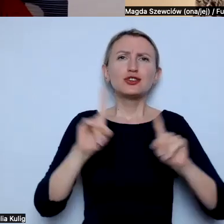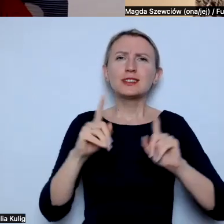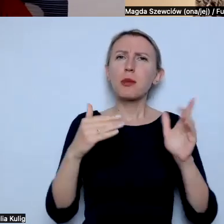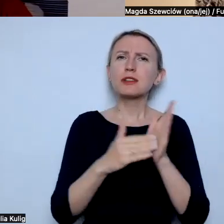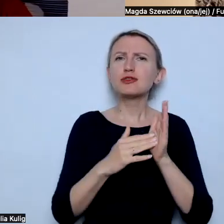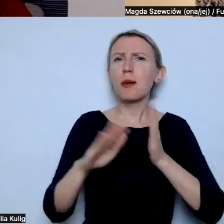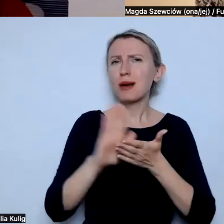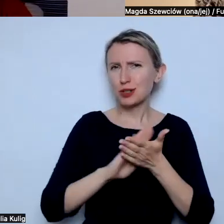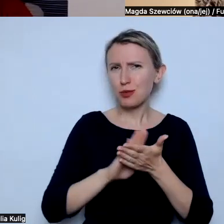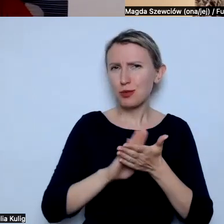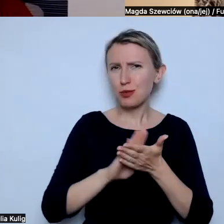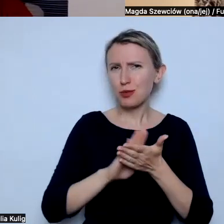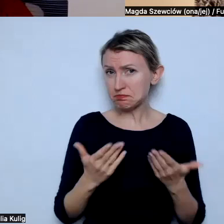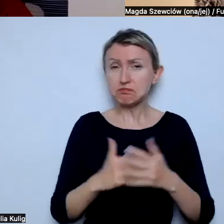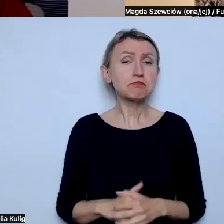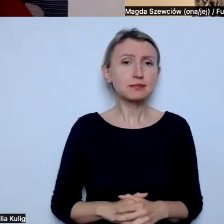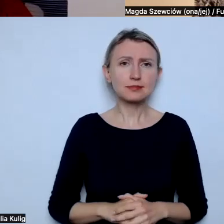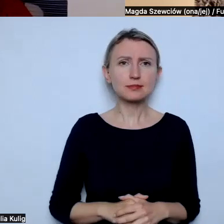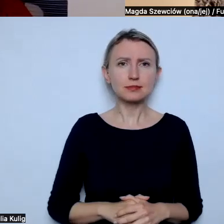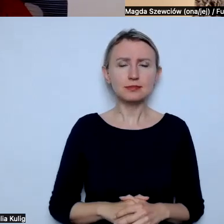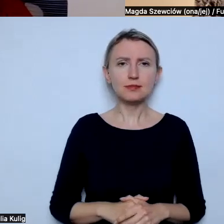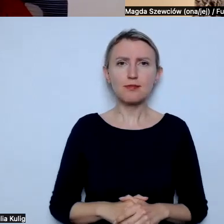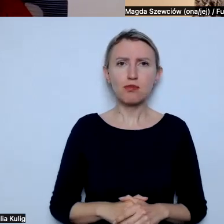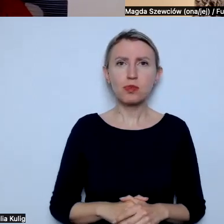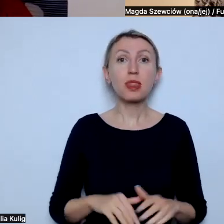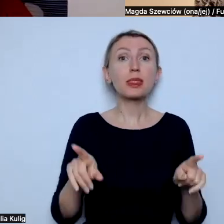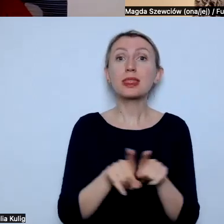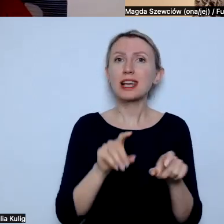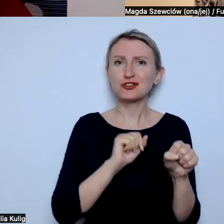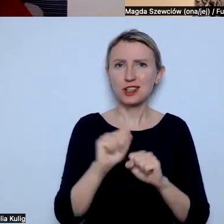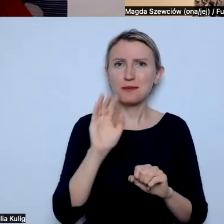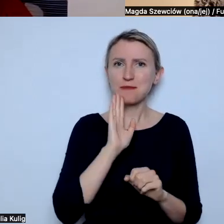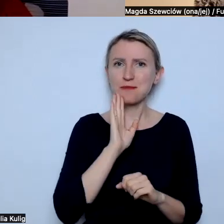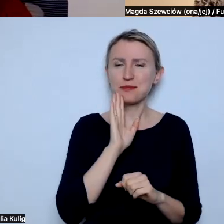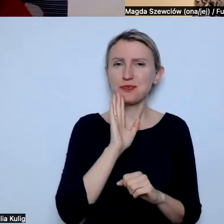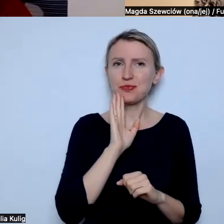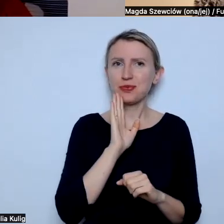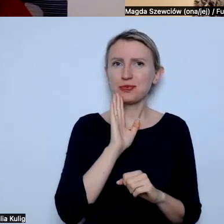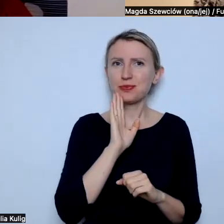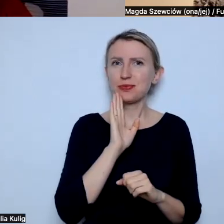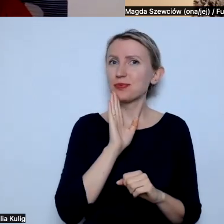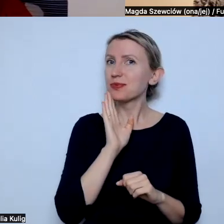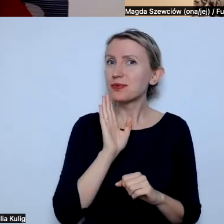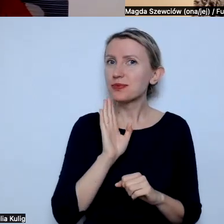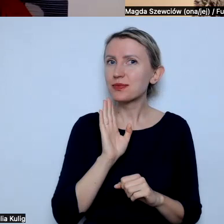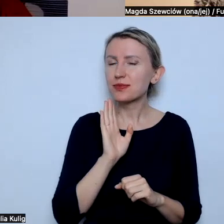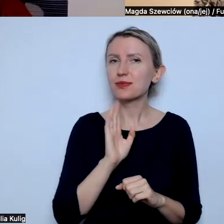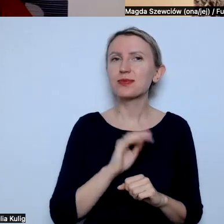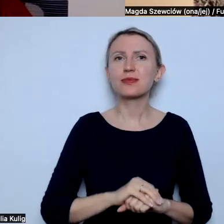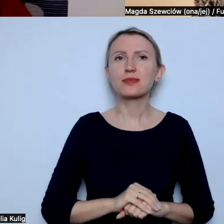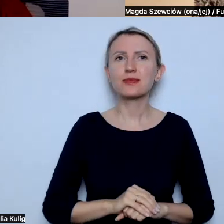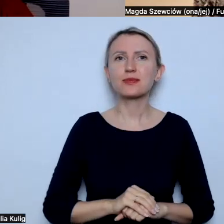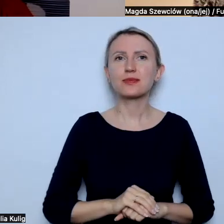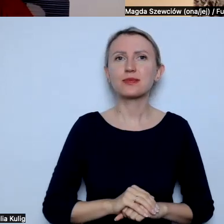przeprosić. Mhm. No i też istnieje coś takiego jak... na apology. Dokładnie.